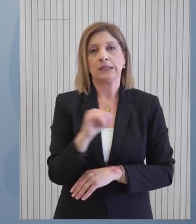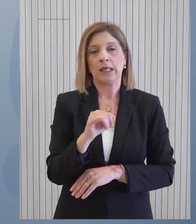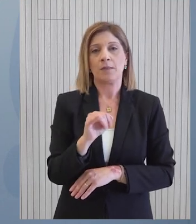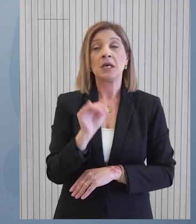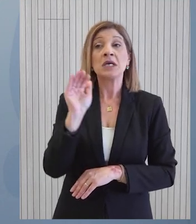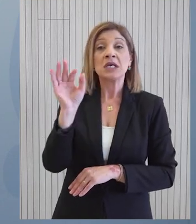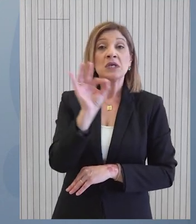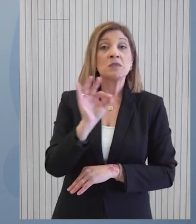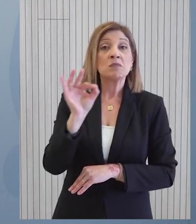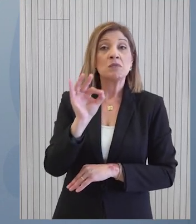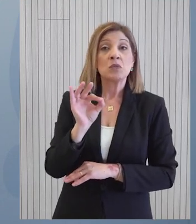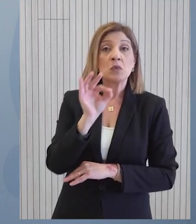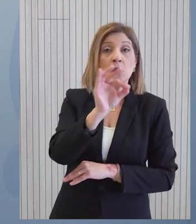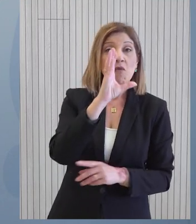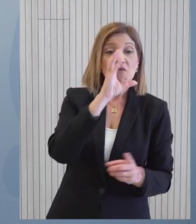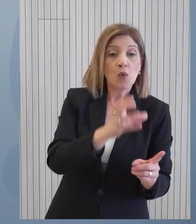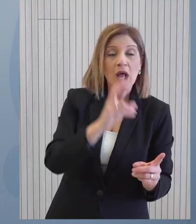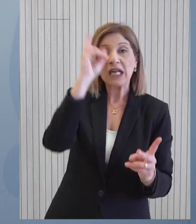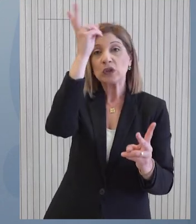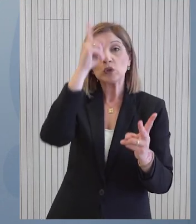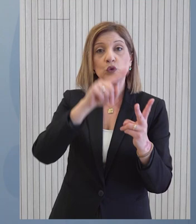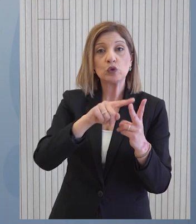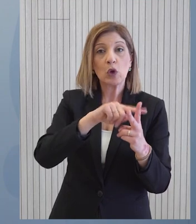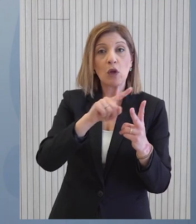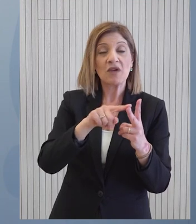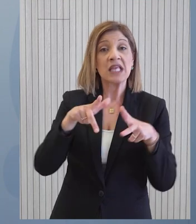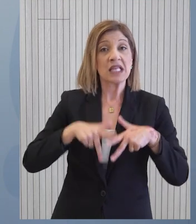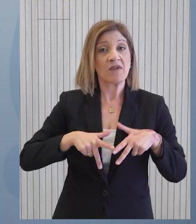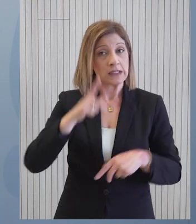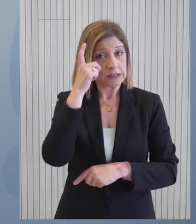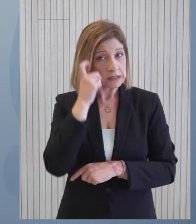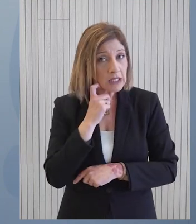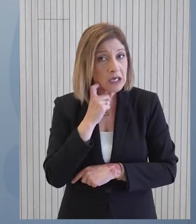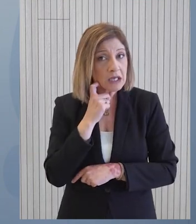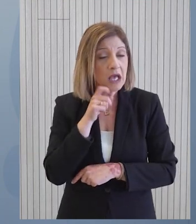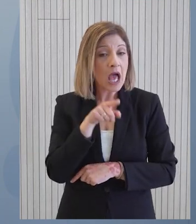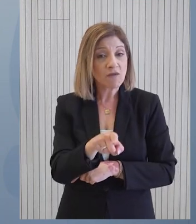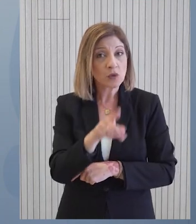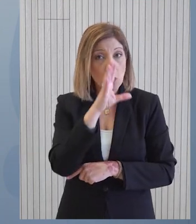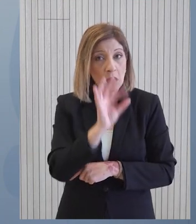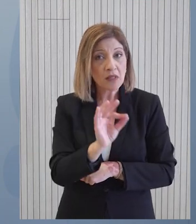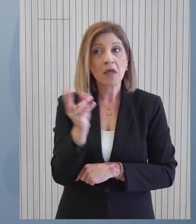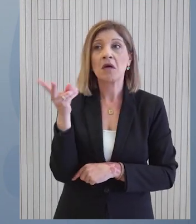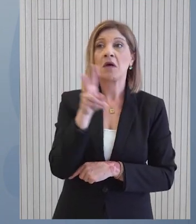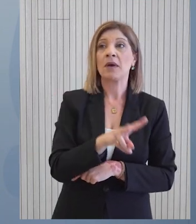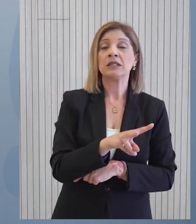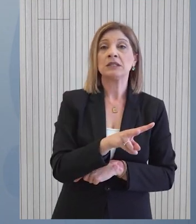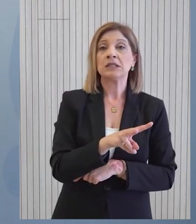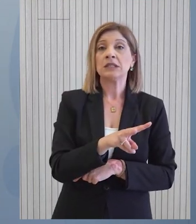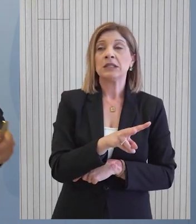έξω όσο γνωρίζουμε είναι πρώτα η Βιβαρία και έπειτα η Σλοβακία. Γνωρίζει η κυβέρνηση για το συγκεκριμένο περιστάτικο και τι θα είναι η χειρισμή.